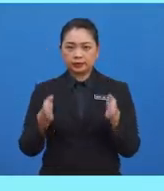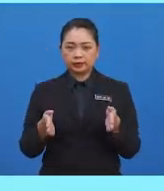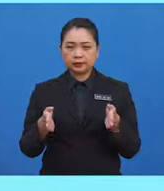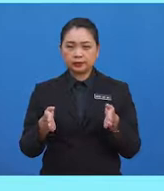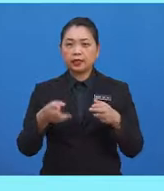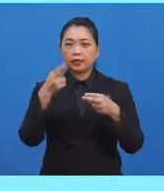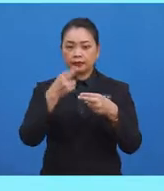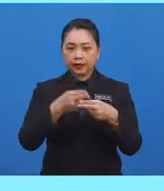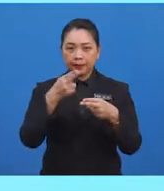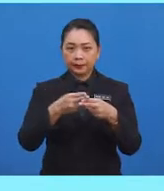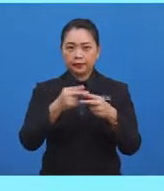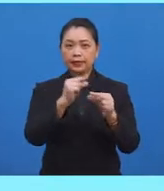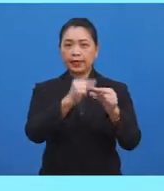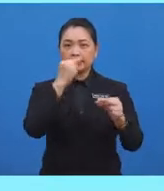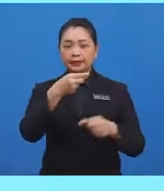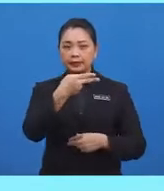situ.